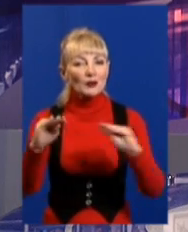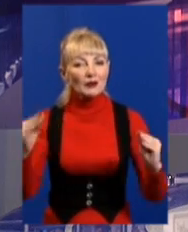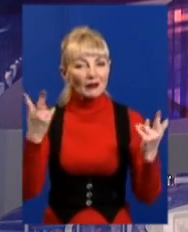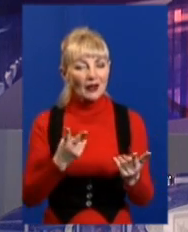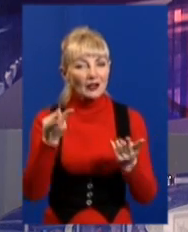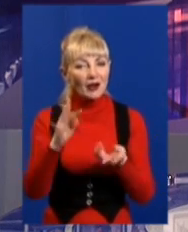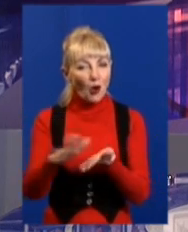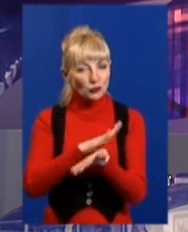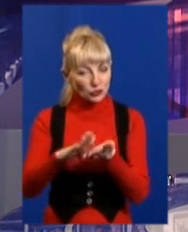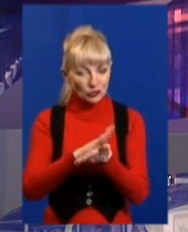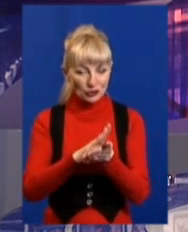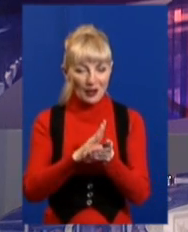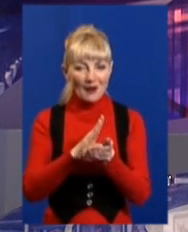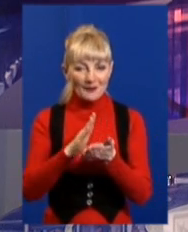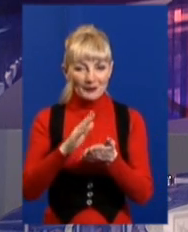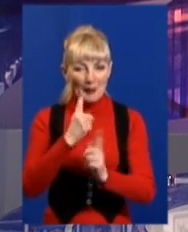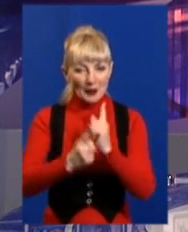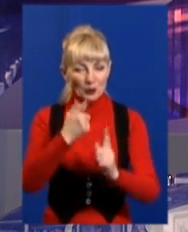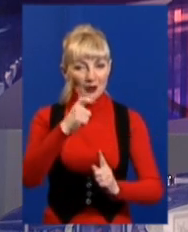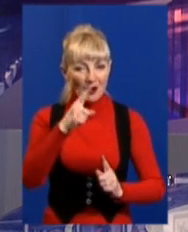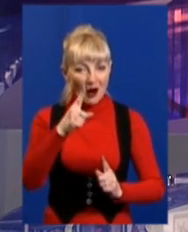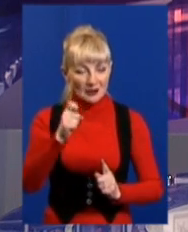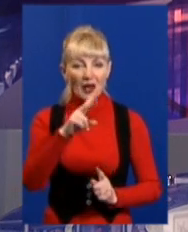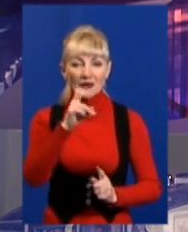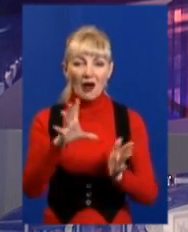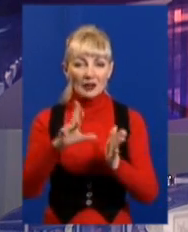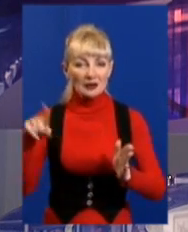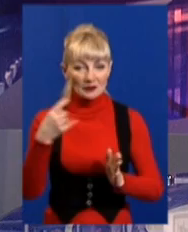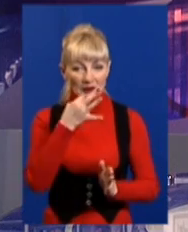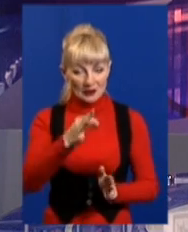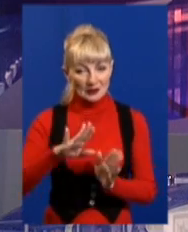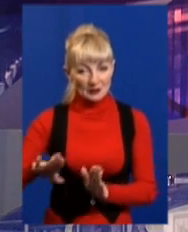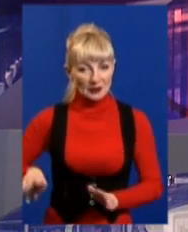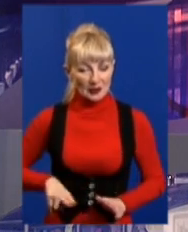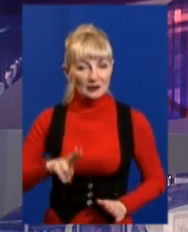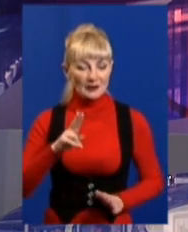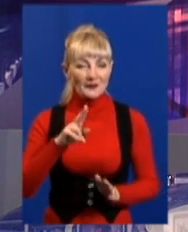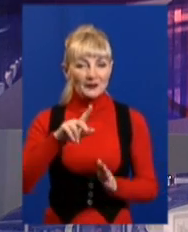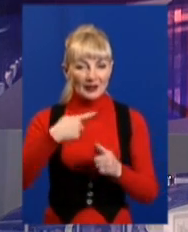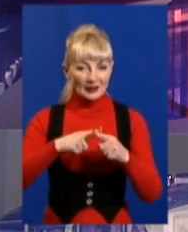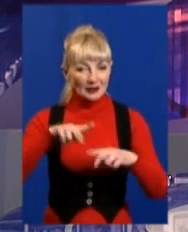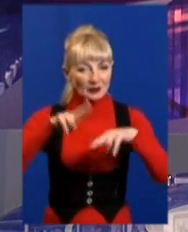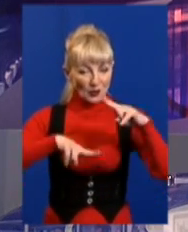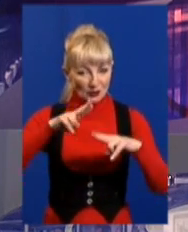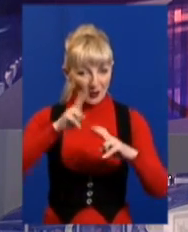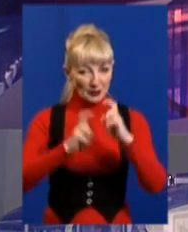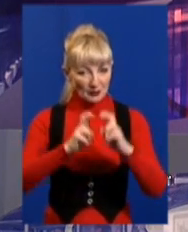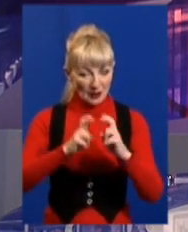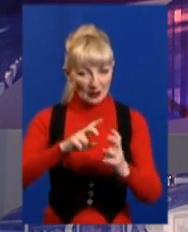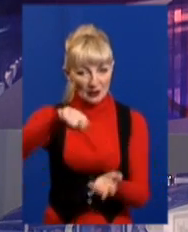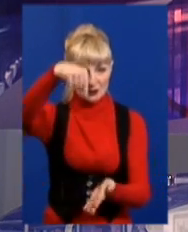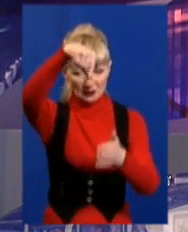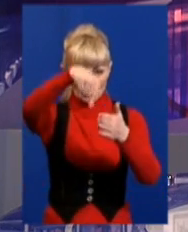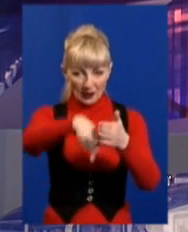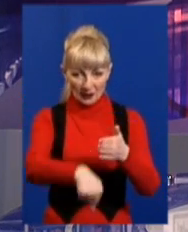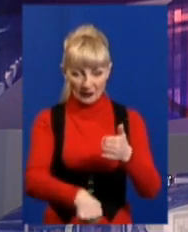газу на електроенергію. Про це розповів Олександр Панченко, заступник директора генерального підрядника. Свердловини пробурили на старому